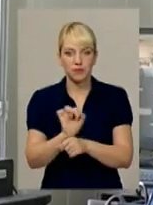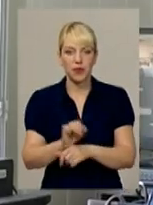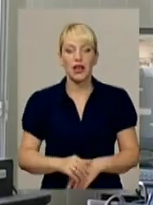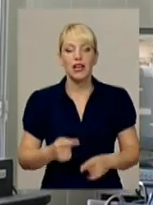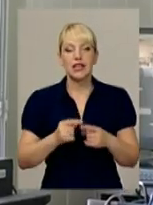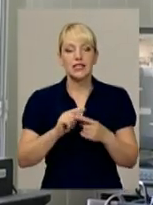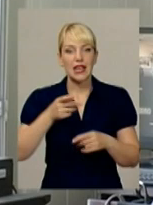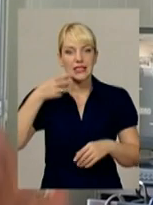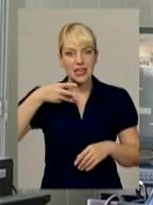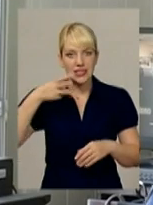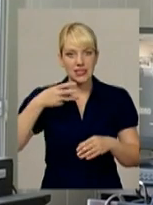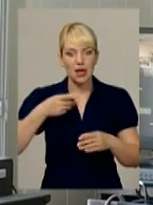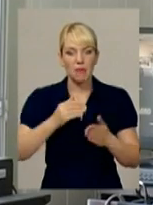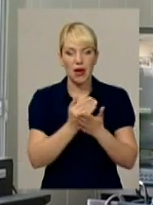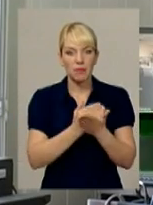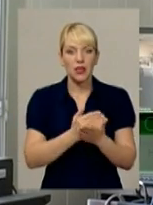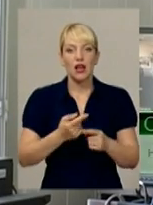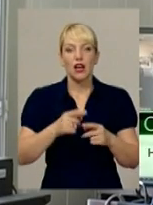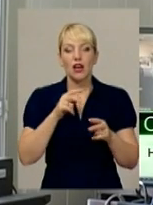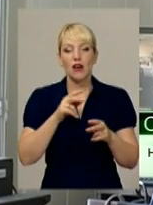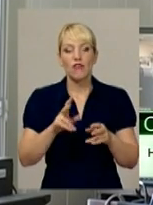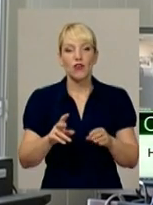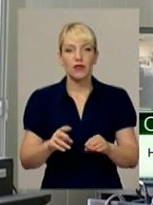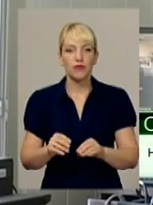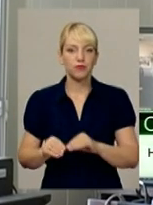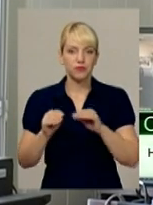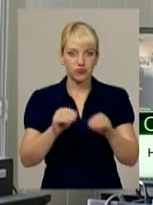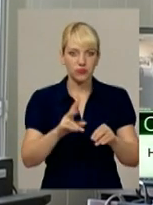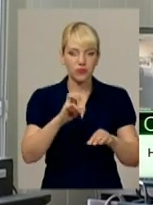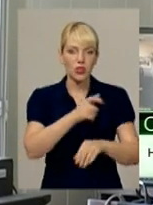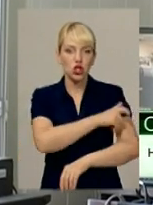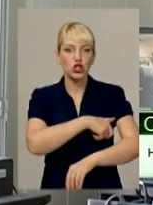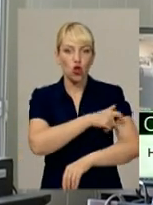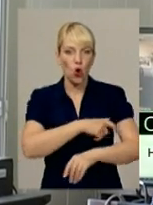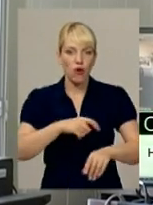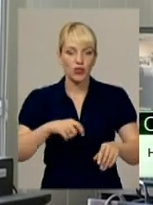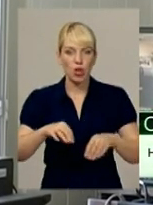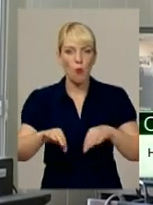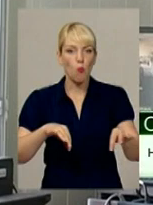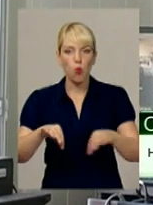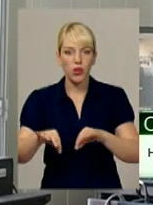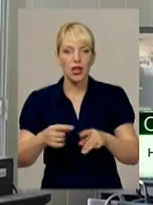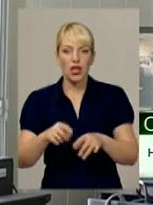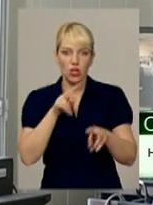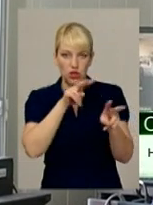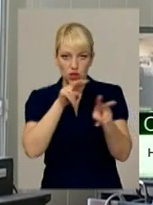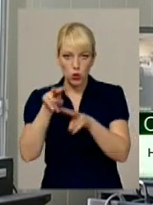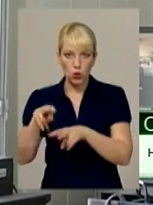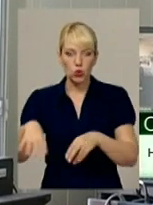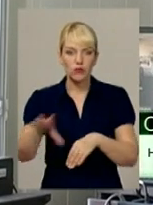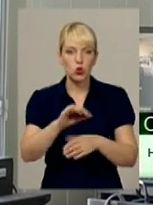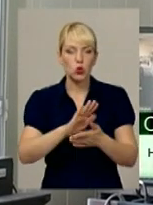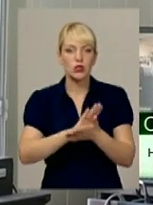Система відеоспостереження, ви бачите, виведена на пульт оперативно-чергового. Оперативний черговий відслідковує по всіх відеокамерах оперативну